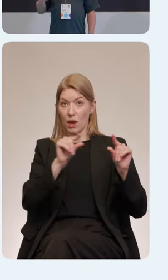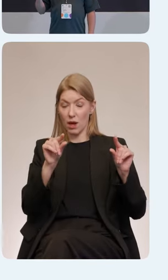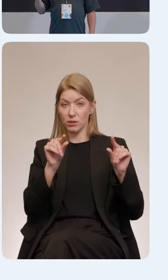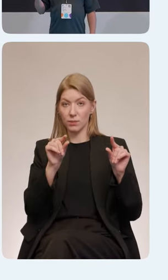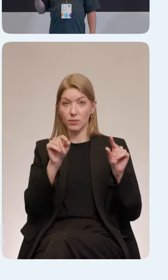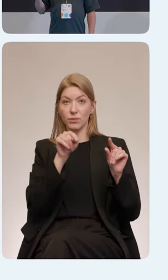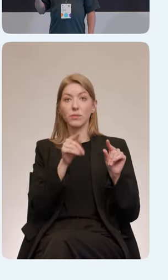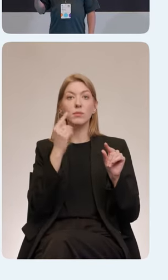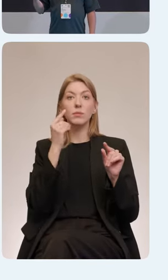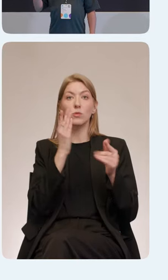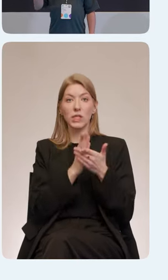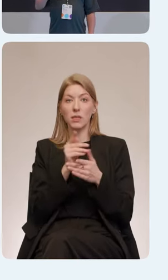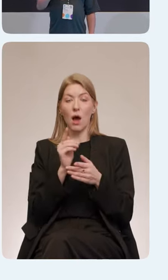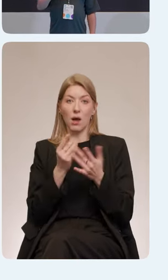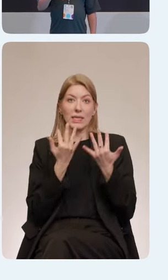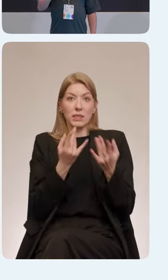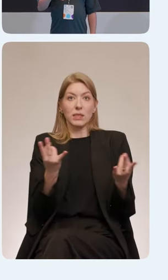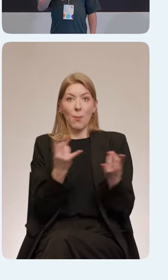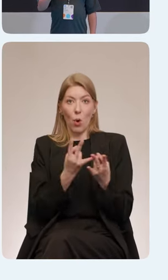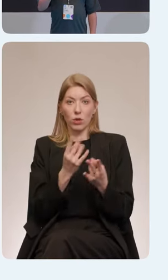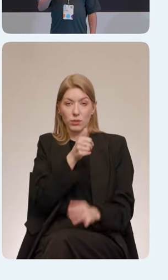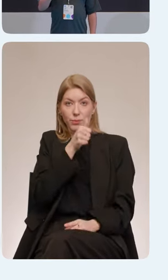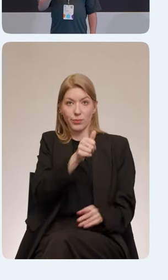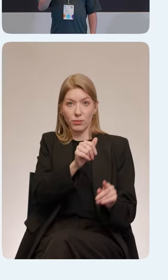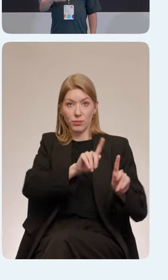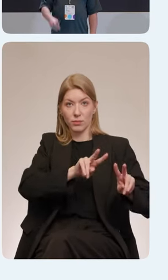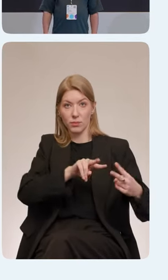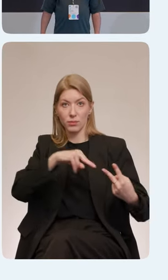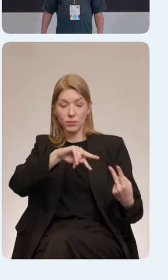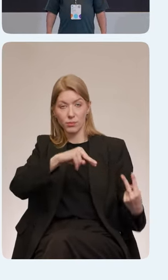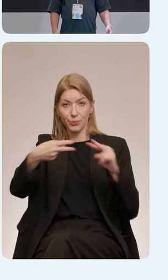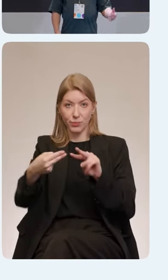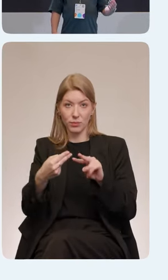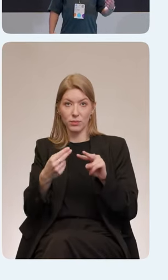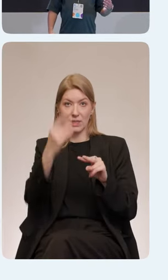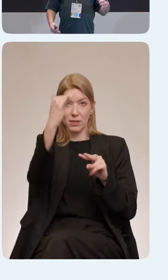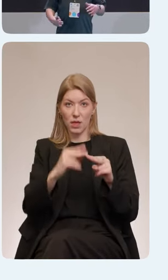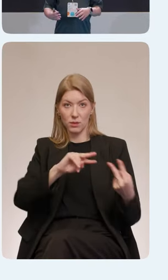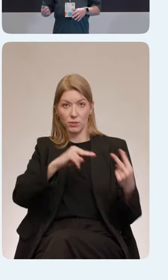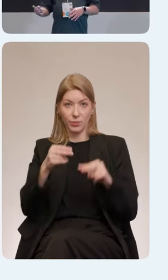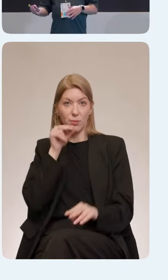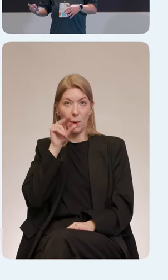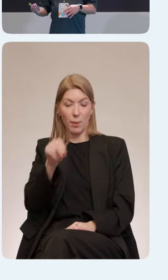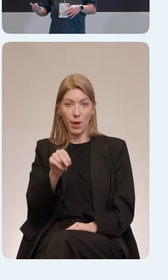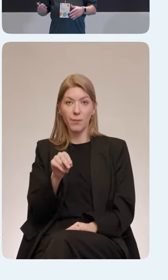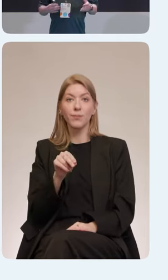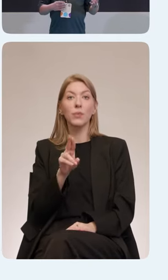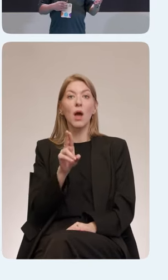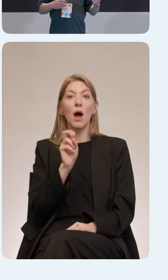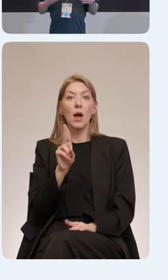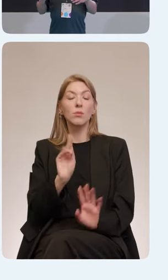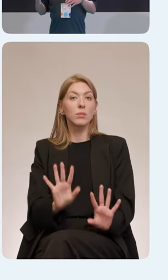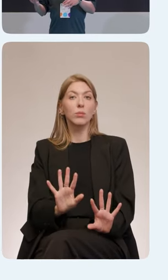То есть, он передает запрос в accessibility api. вот, api при этом общается с браузером,